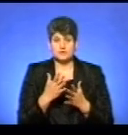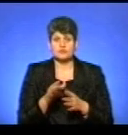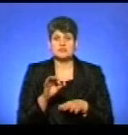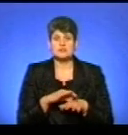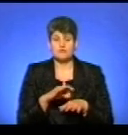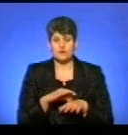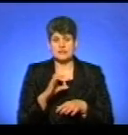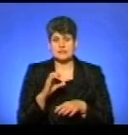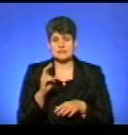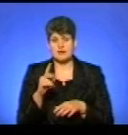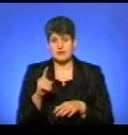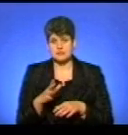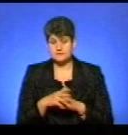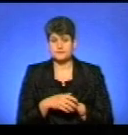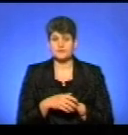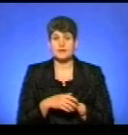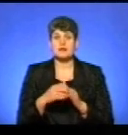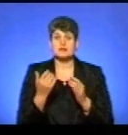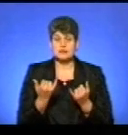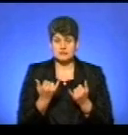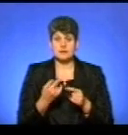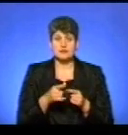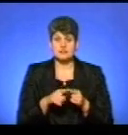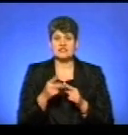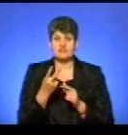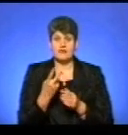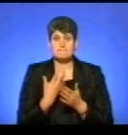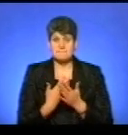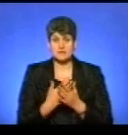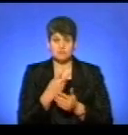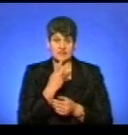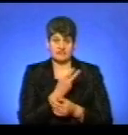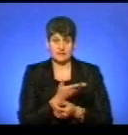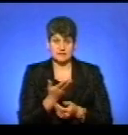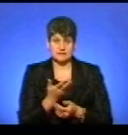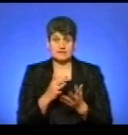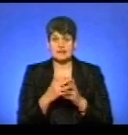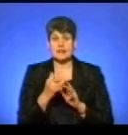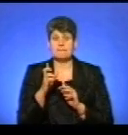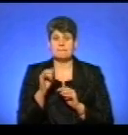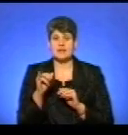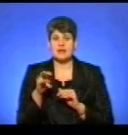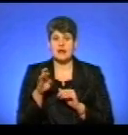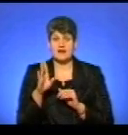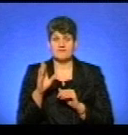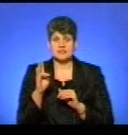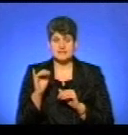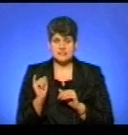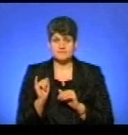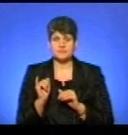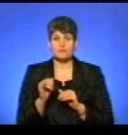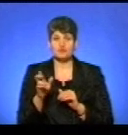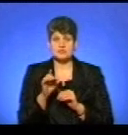тварини на сказ. І тепер оце ті два приклади, що ми дивилися, в селі Білявинці, в селі Старіпетлківці,